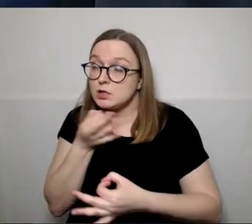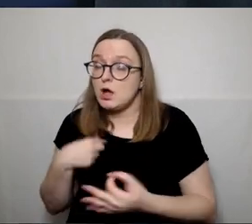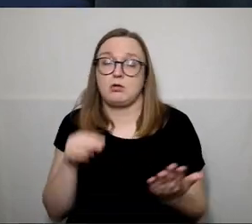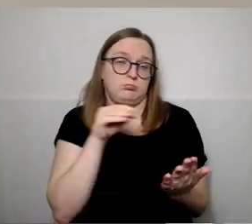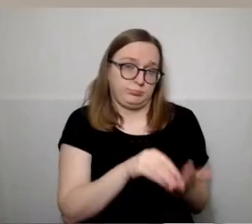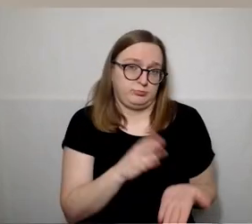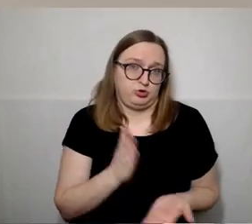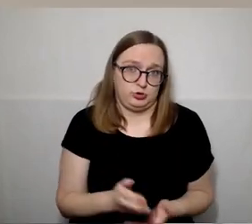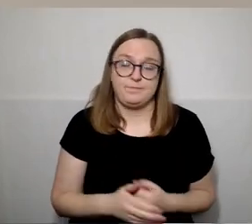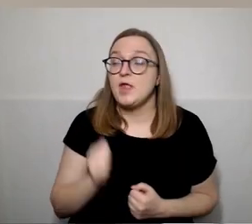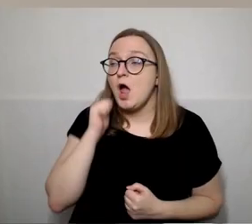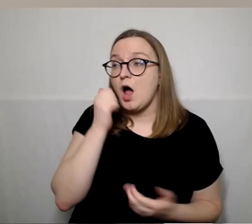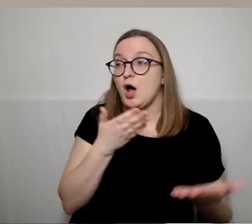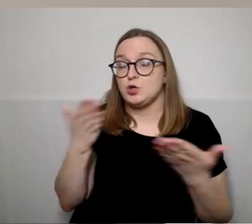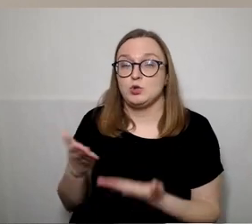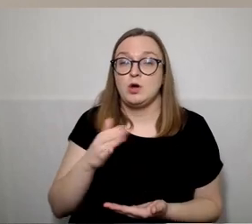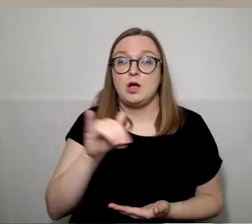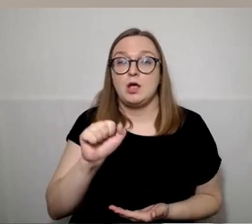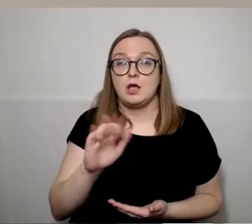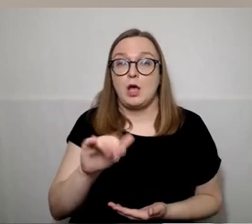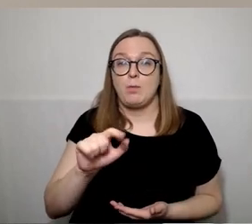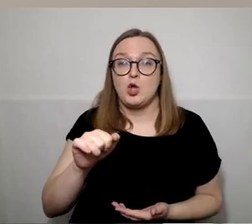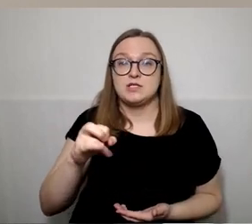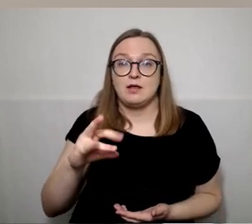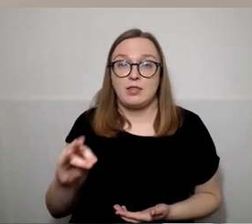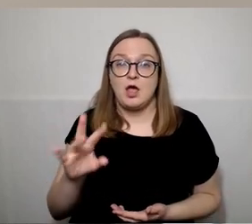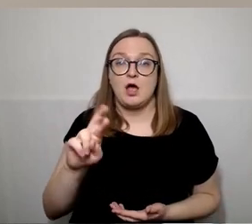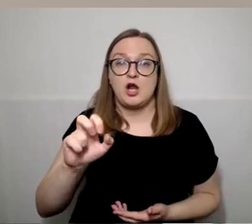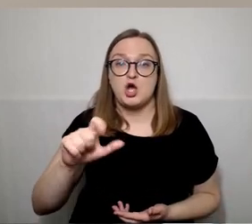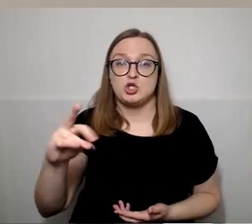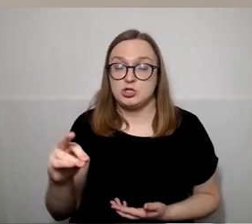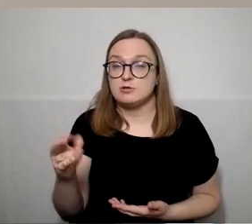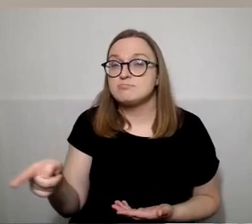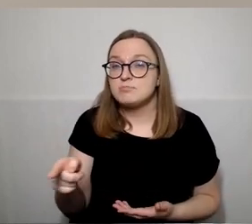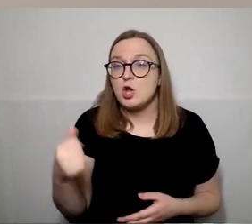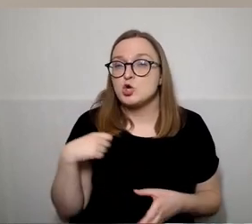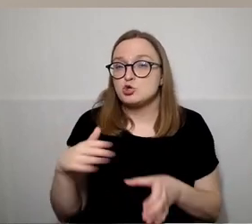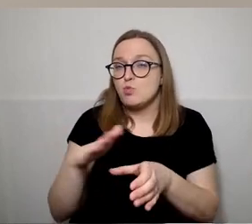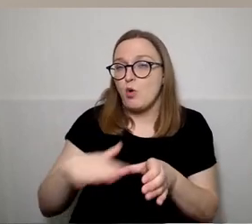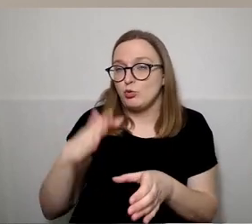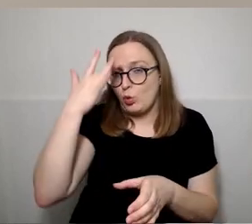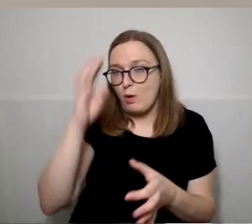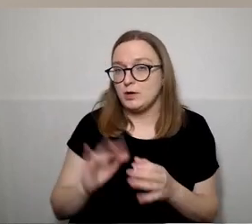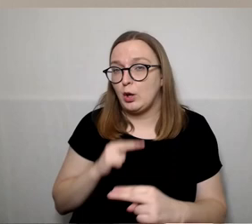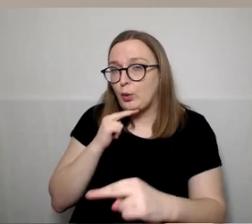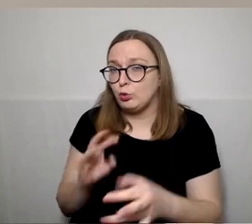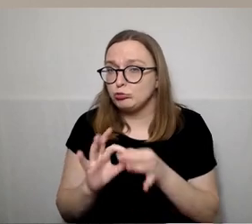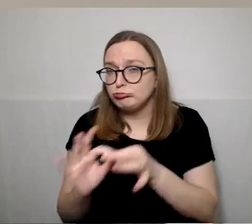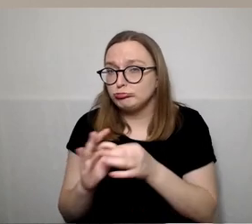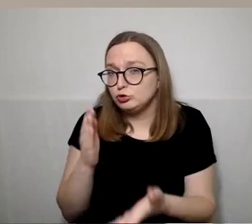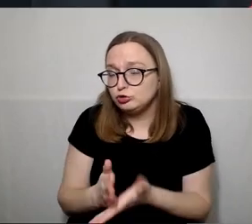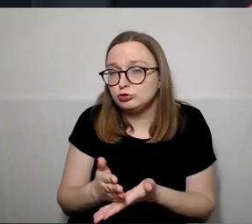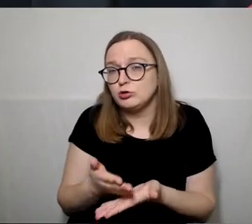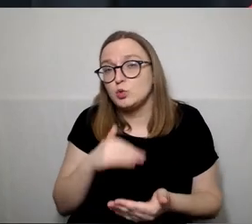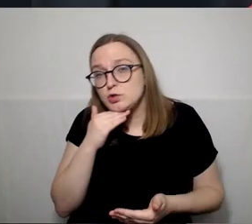Ačiū, ponia Jablonskite, ar aš čia ir girdimas yra gyventojų balsas, ar pakankamai girdimas. Kaip Jūs galvojat?